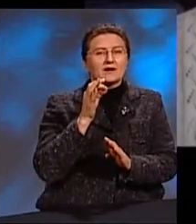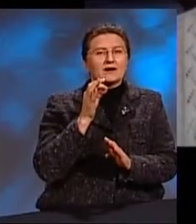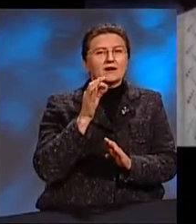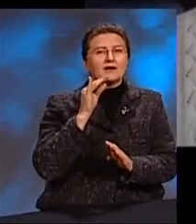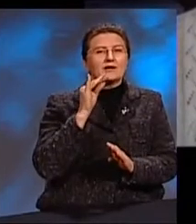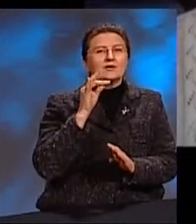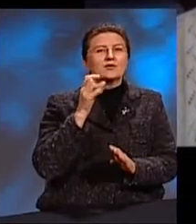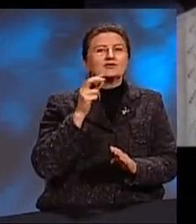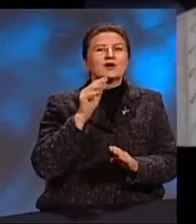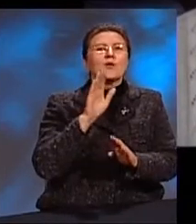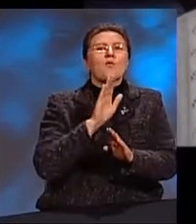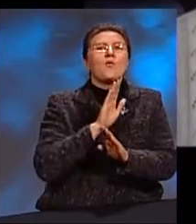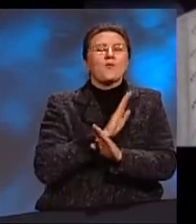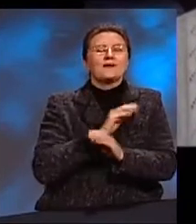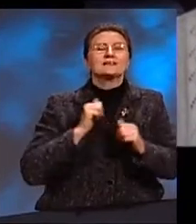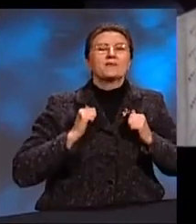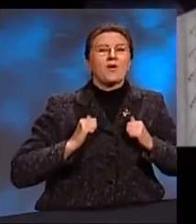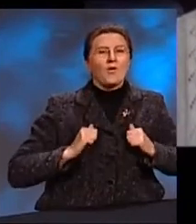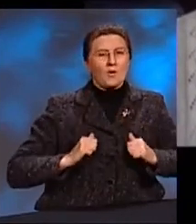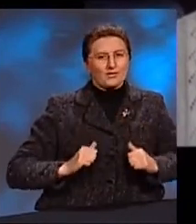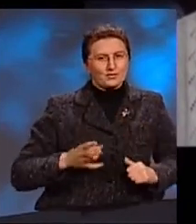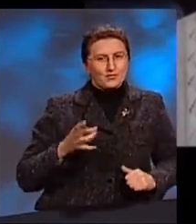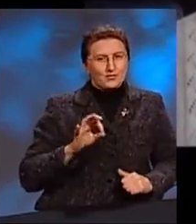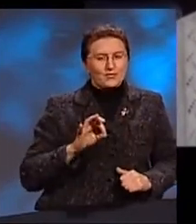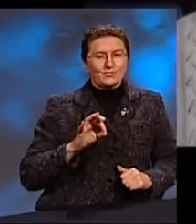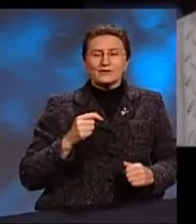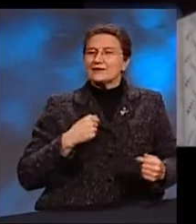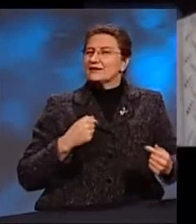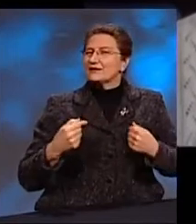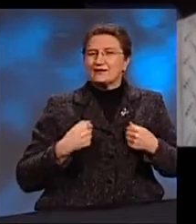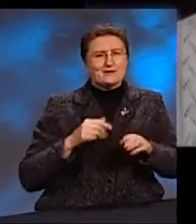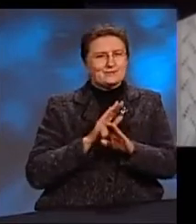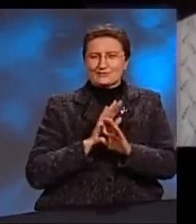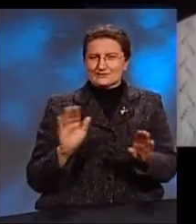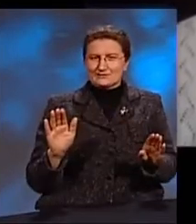Юрочка умер спокойно То есть он уже не мучился